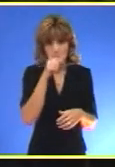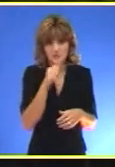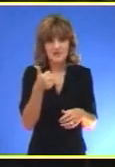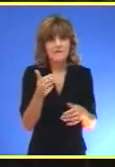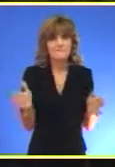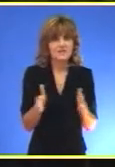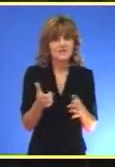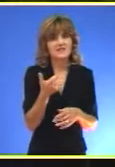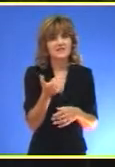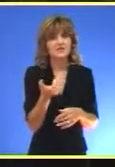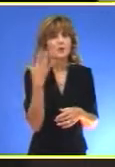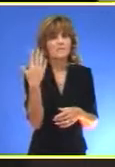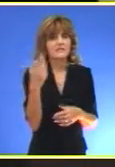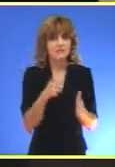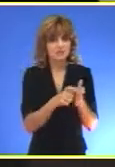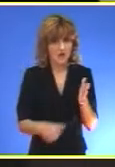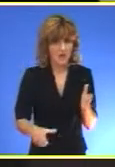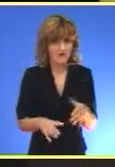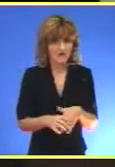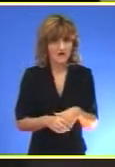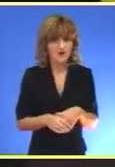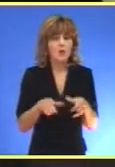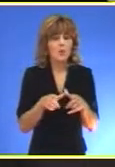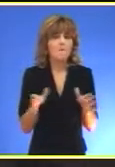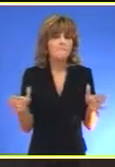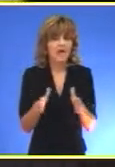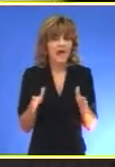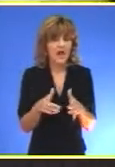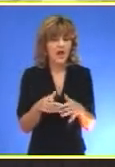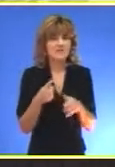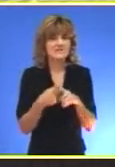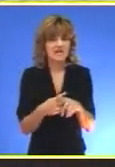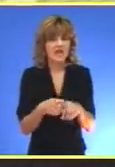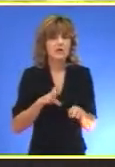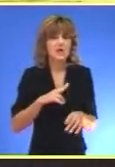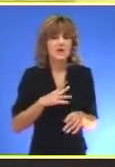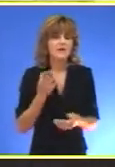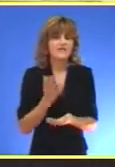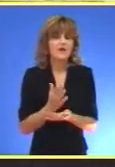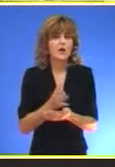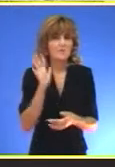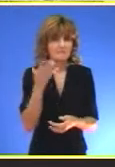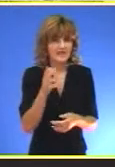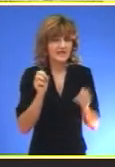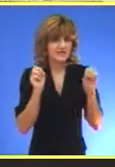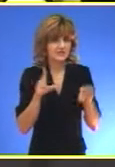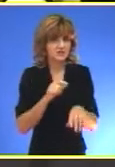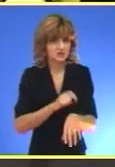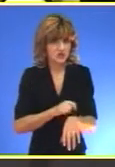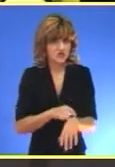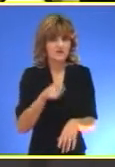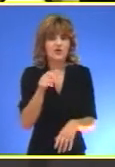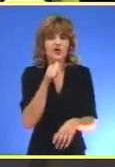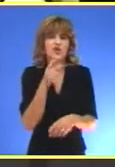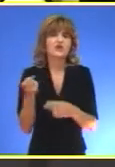manjih sa 250 članova U maloj sinagogi se odvija služba svakog petka u 19 časova To je